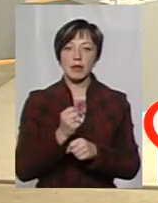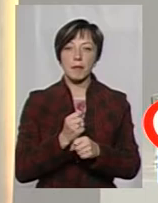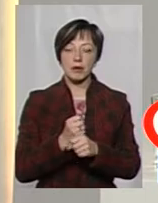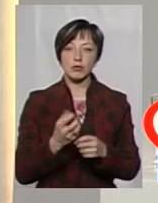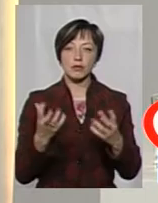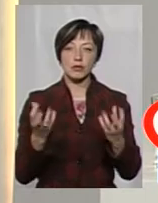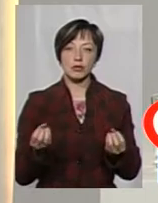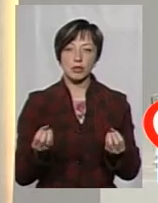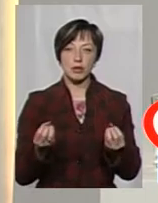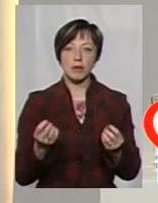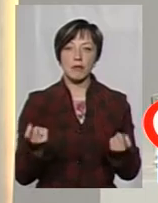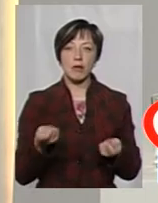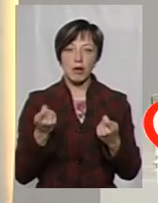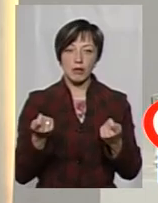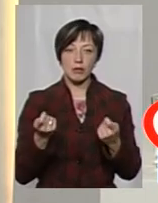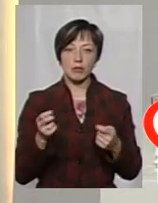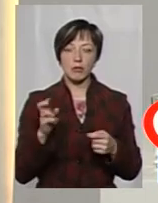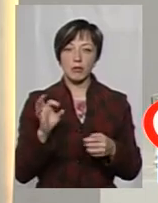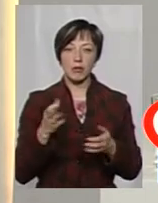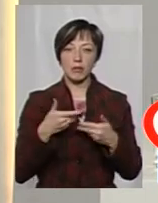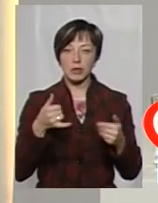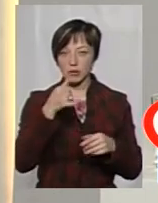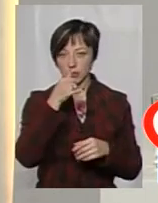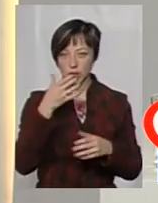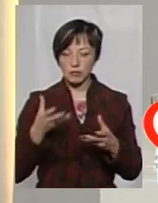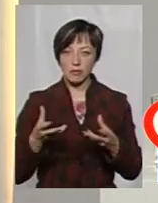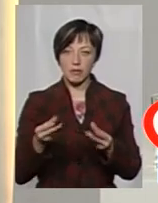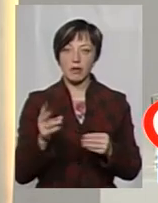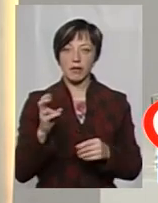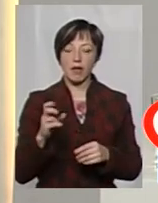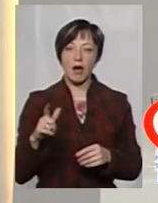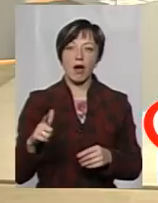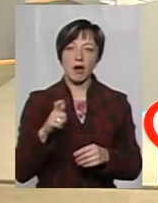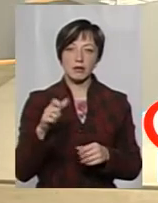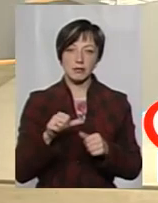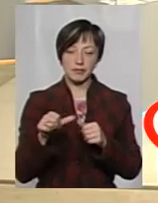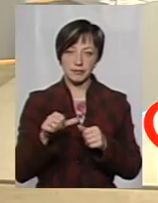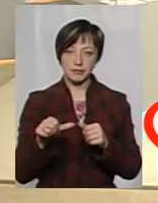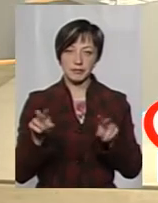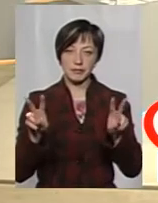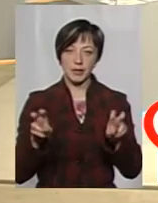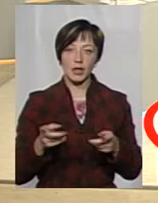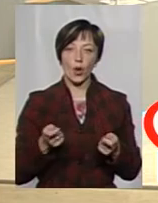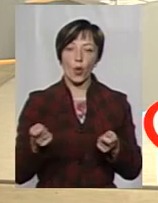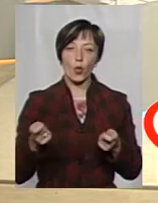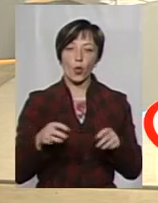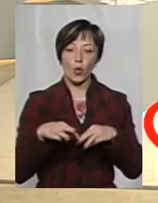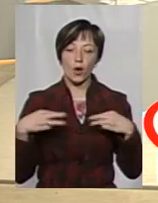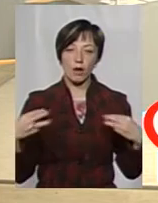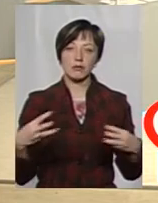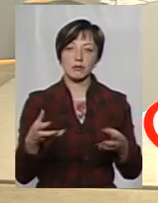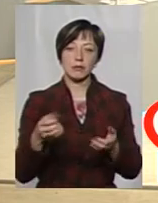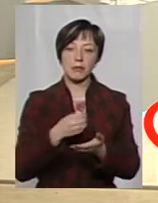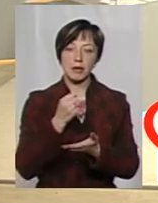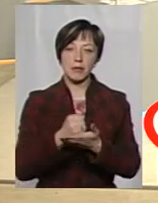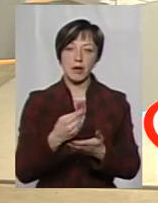ще дуже мало, тому що ми не можемо повпливати на НАК «Нафтогаз» і так само на уряд, тому що уряд приймає